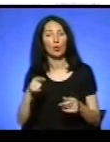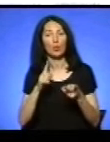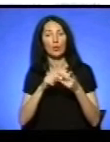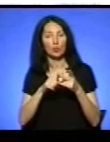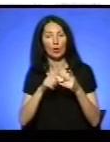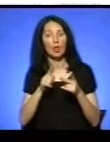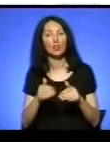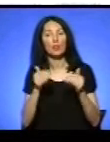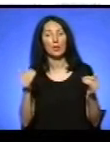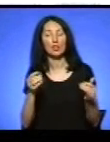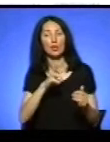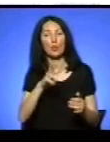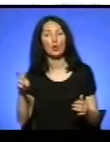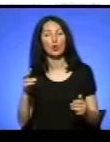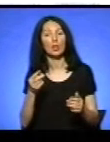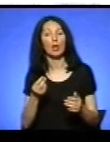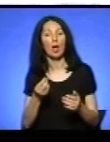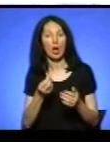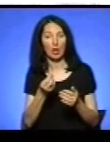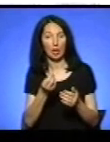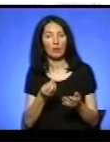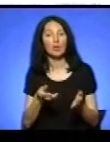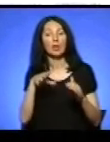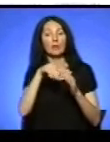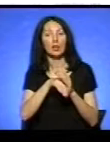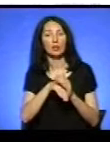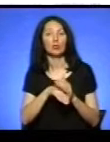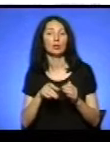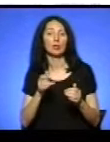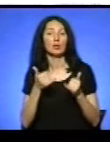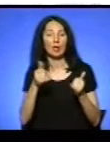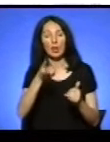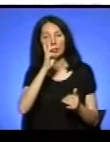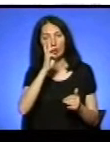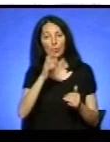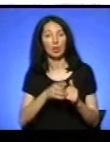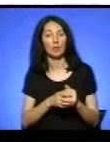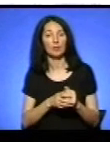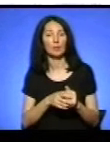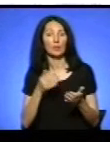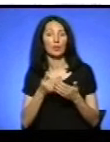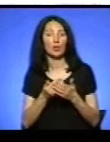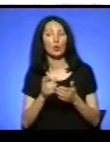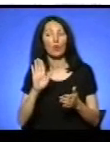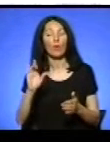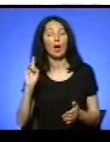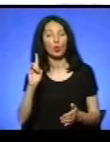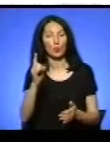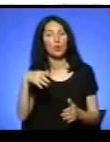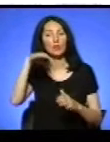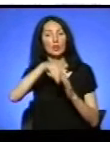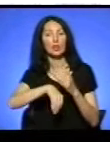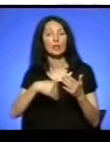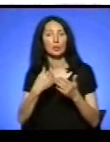мільйона гривень закладено як дотація на покриття збитковості, тобто на заробітну плату. Тобто в аеропорт кладається близько 5